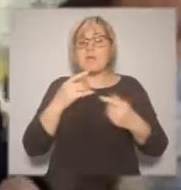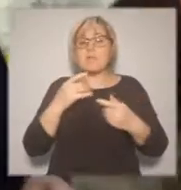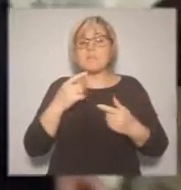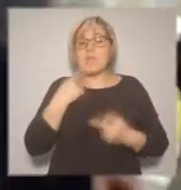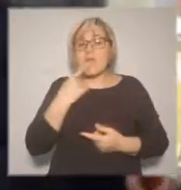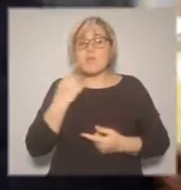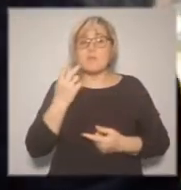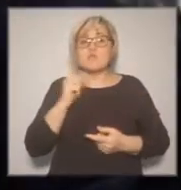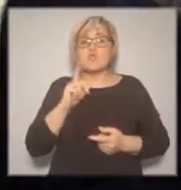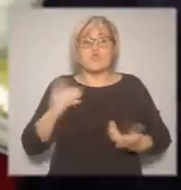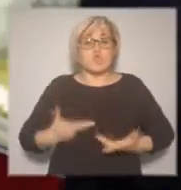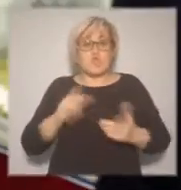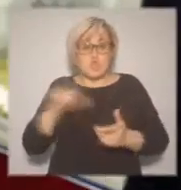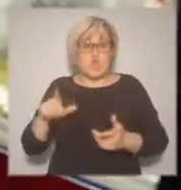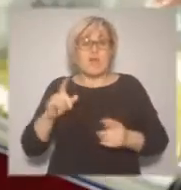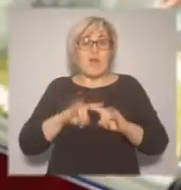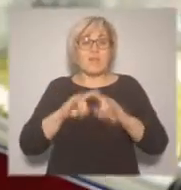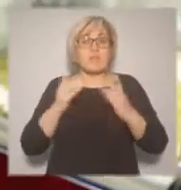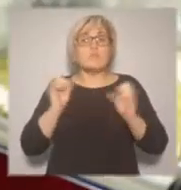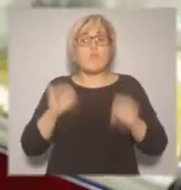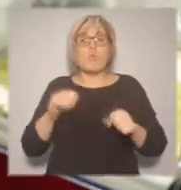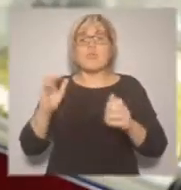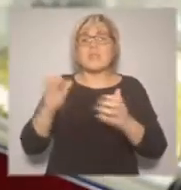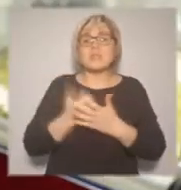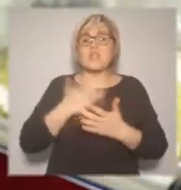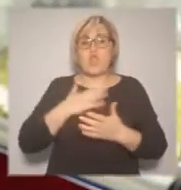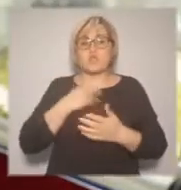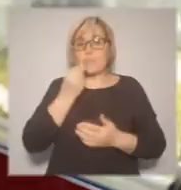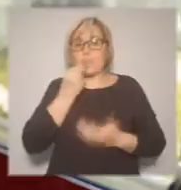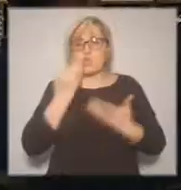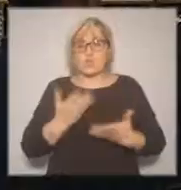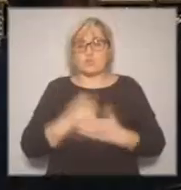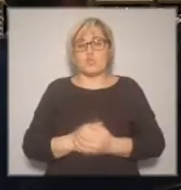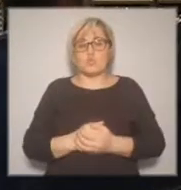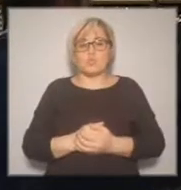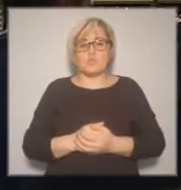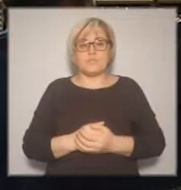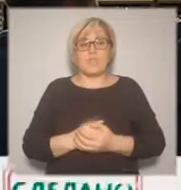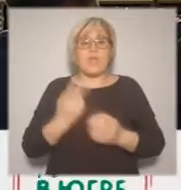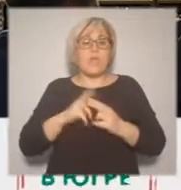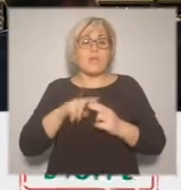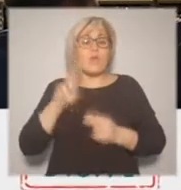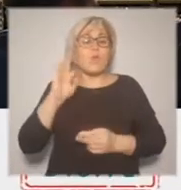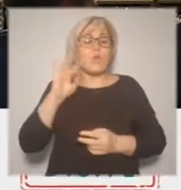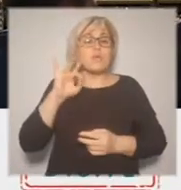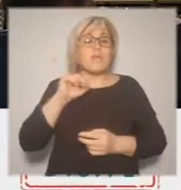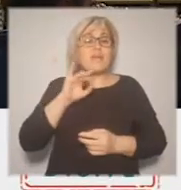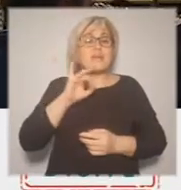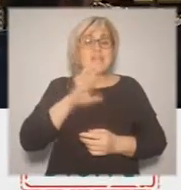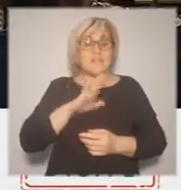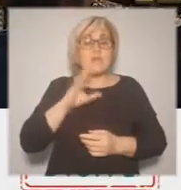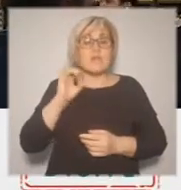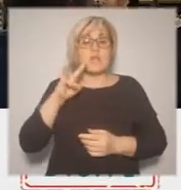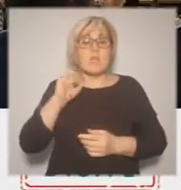жители Ханты-Мансийска смогут найти нашу продукцию на полках магазина Ермак Агра. Вот этот кооператив Ермак Агра, он сегодня будет с